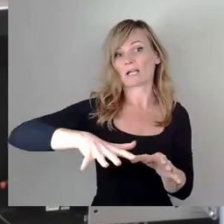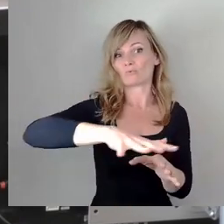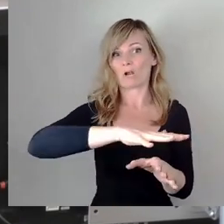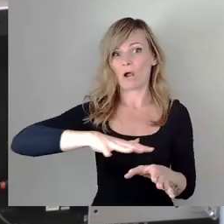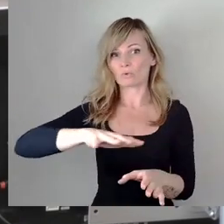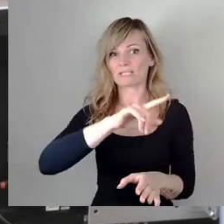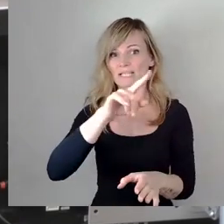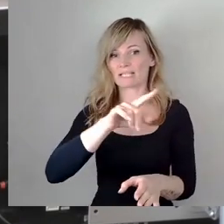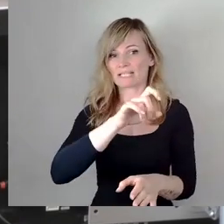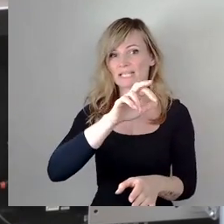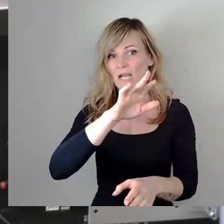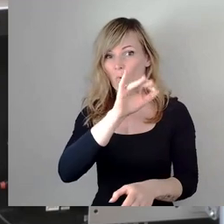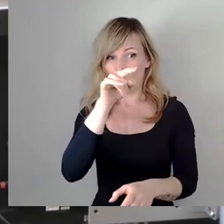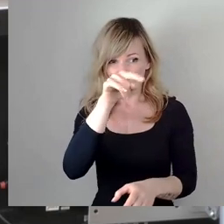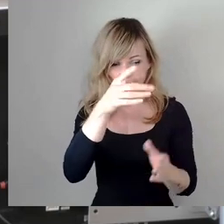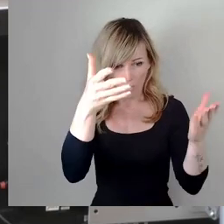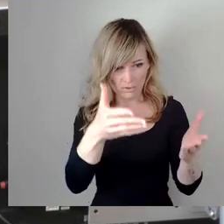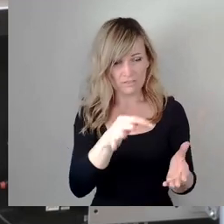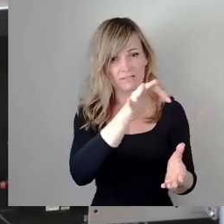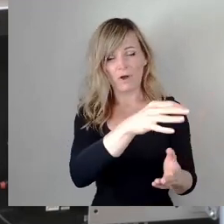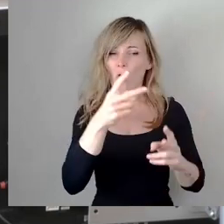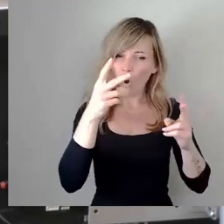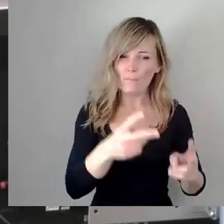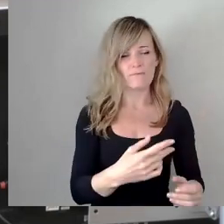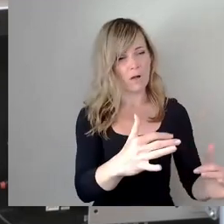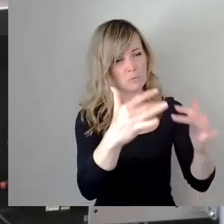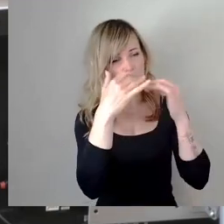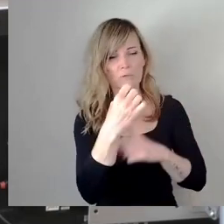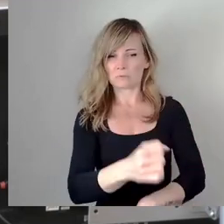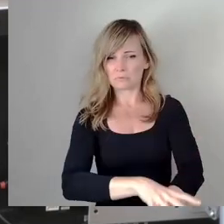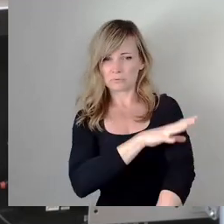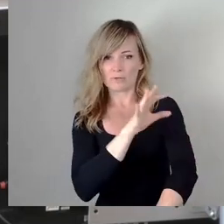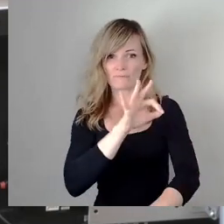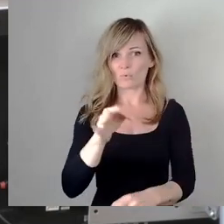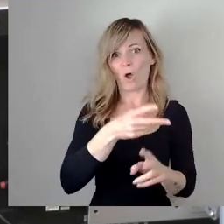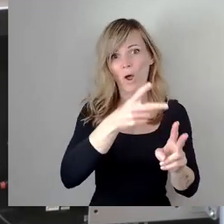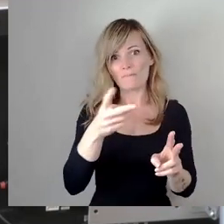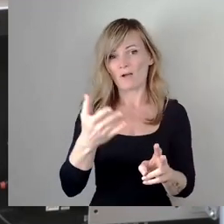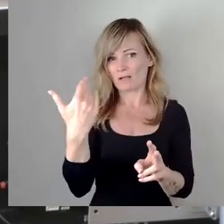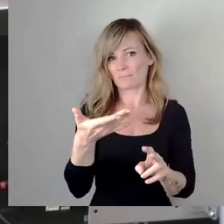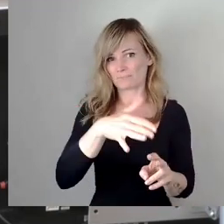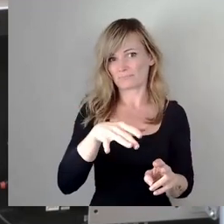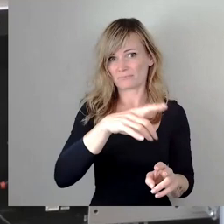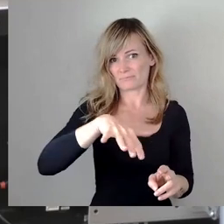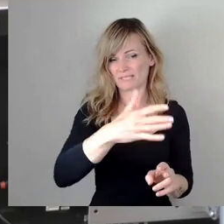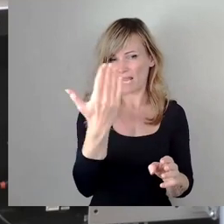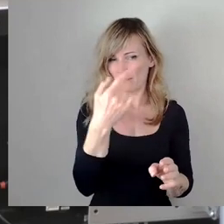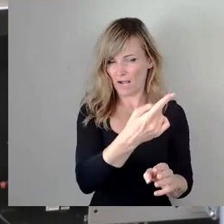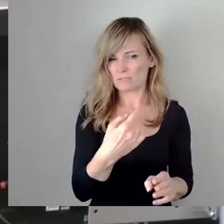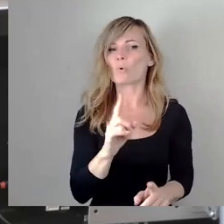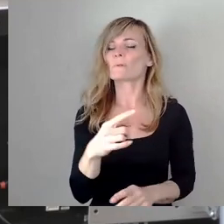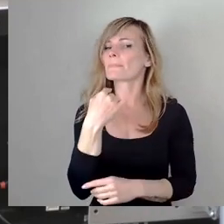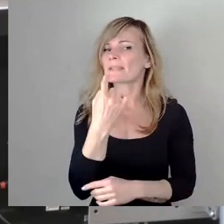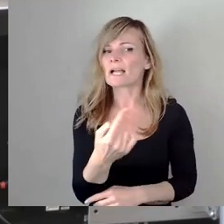beeindruckendes Denkmal für die Opfer islamistischen Terrors. Und was hier nicht gesagt wurde, und das ist bezeichnend, wenn man den Partner des Verstorbenen